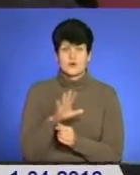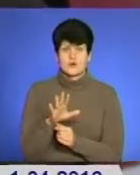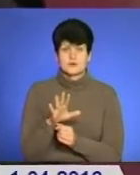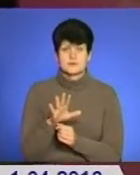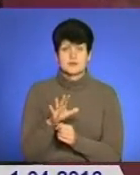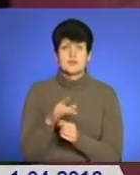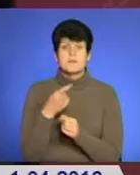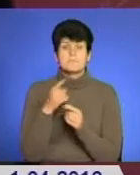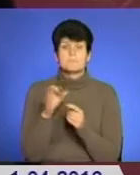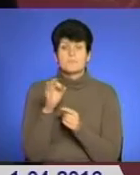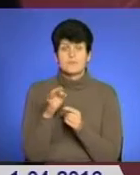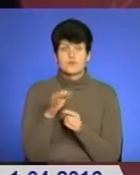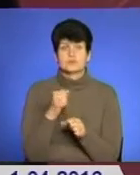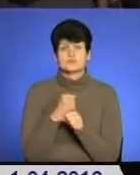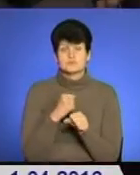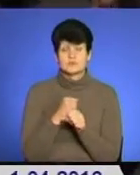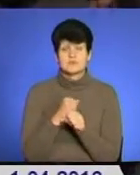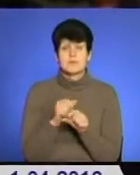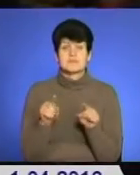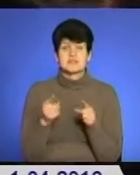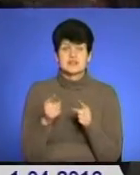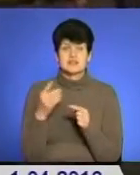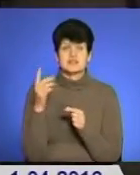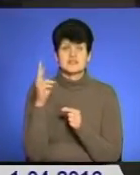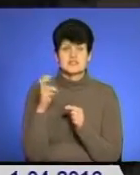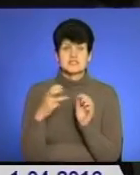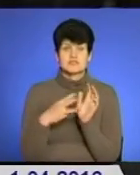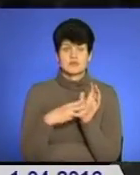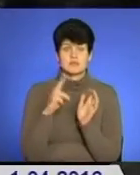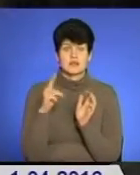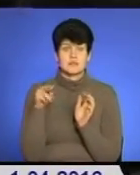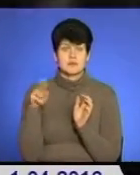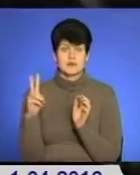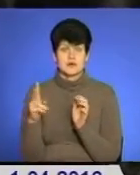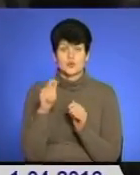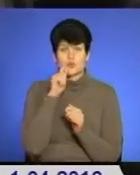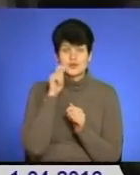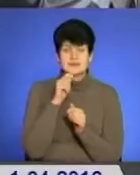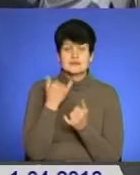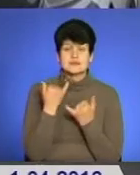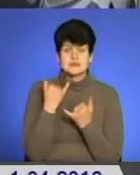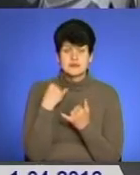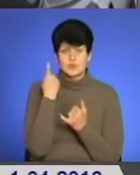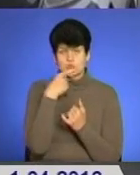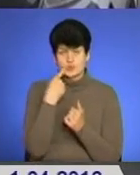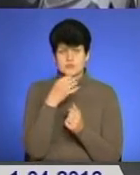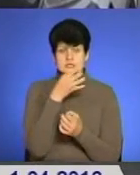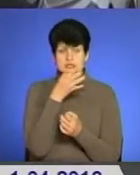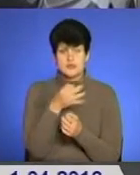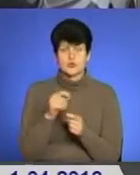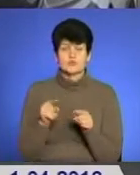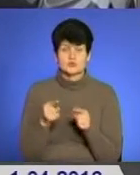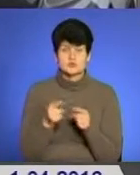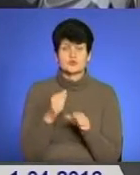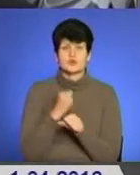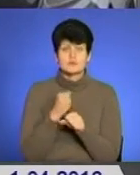Підозрюваного у вчиненні злочину затримали на підставі статті 208 КПК України. На даний час особі повідомлено про підозру у